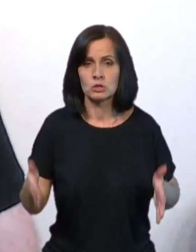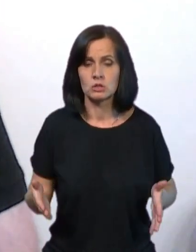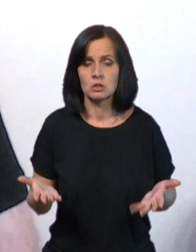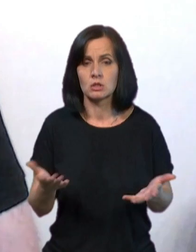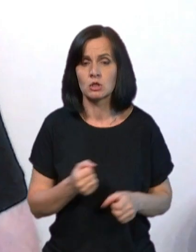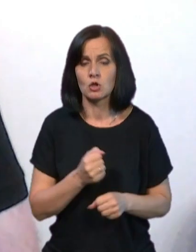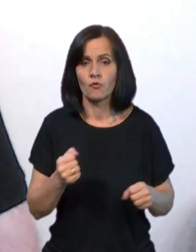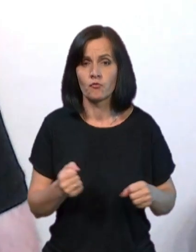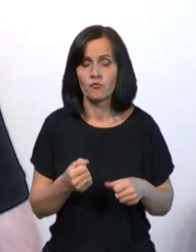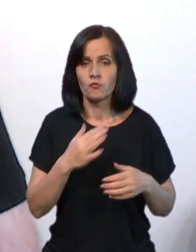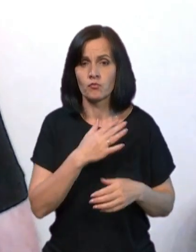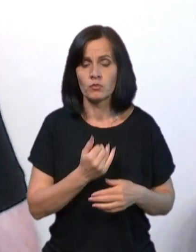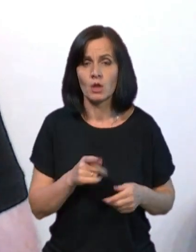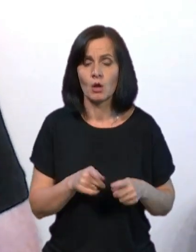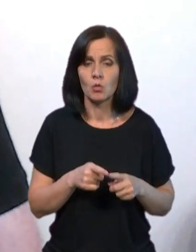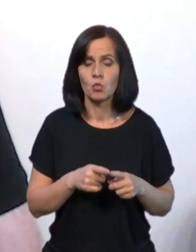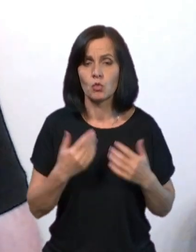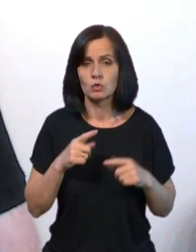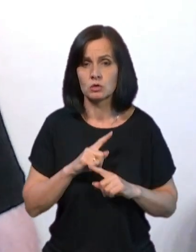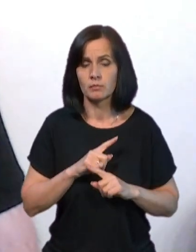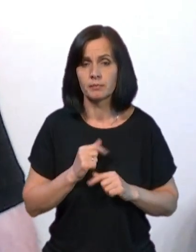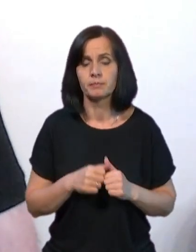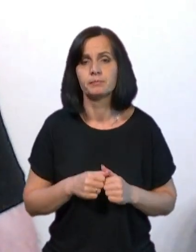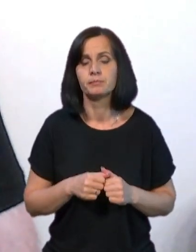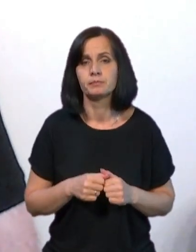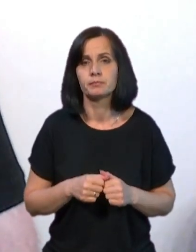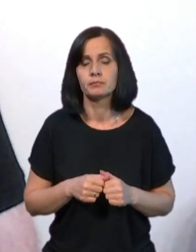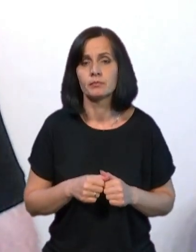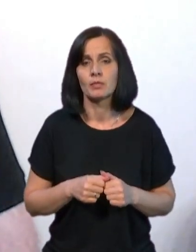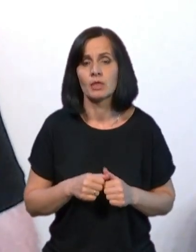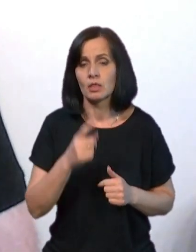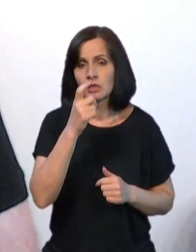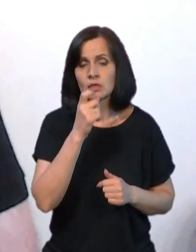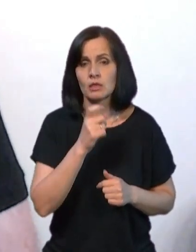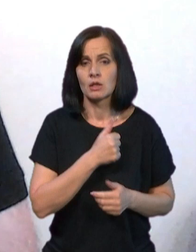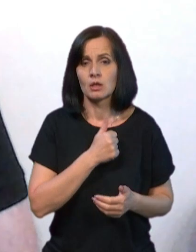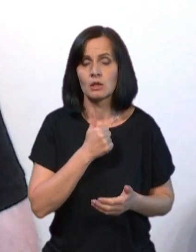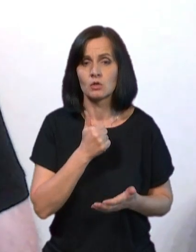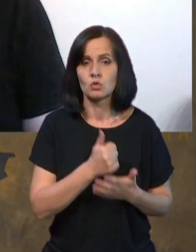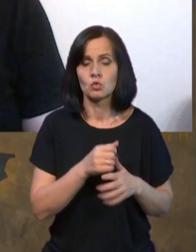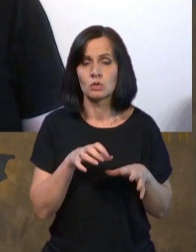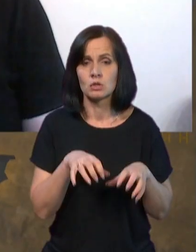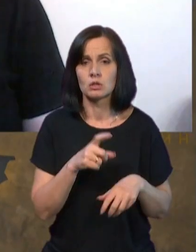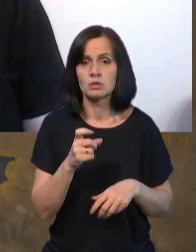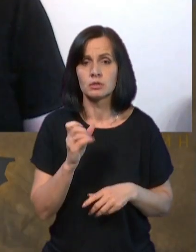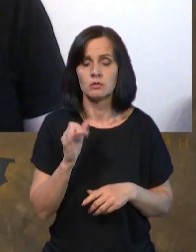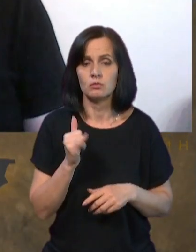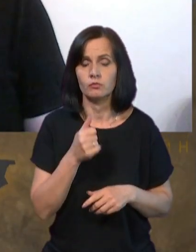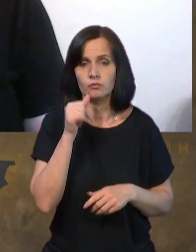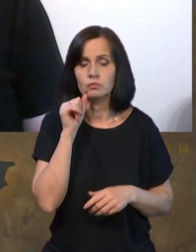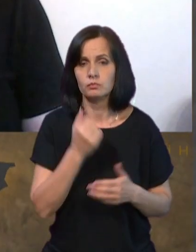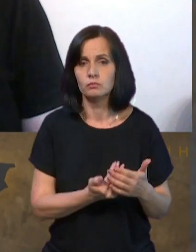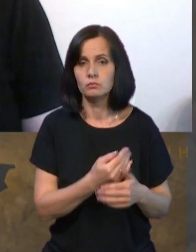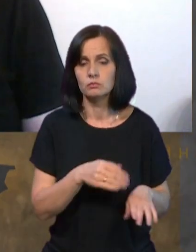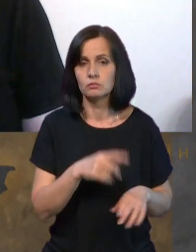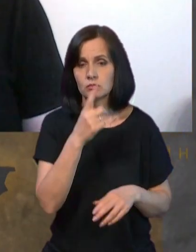відповідно летальні випадки. Пане Дмитре, за даними Генштабу ЗСУ, вони вчора оприлюднили таку інформацію